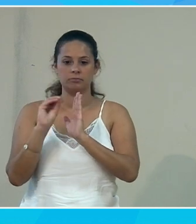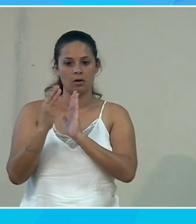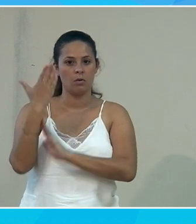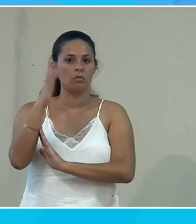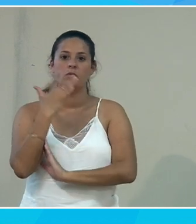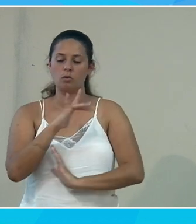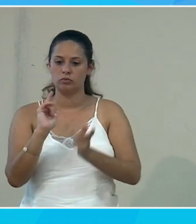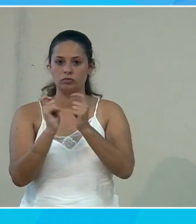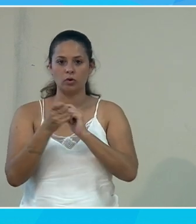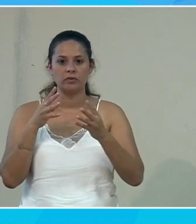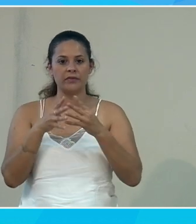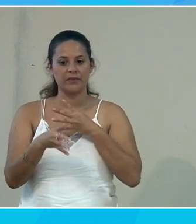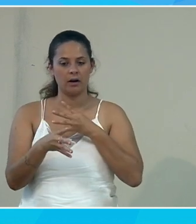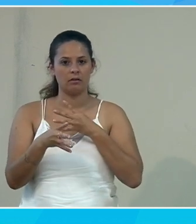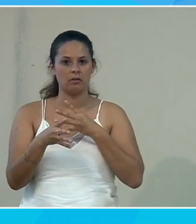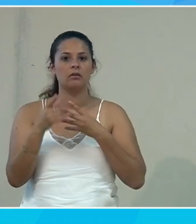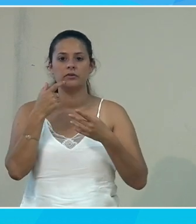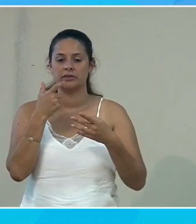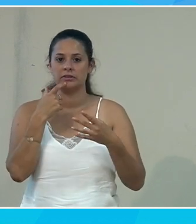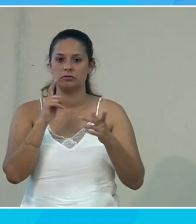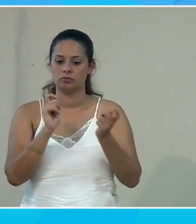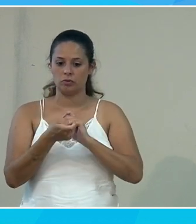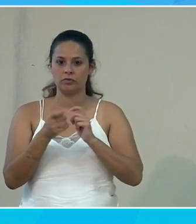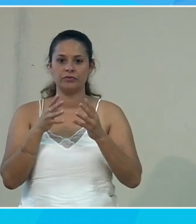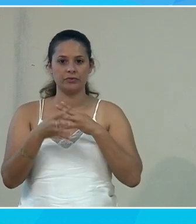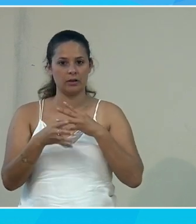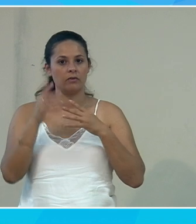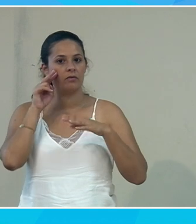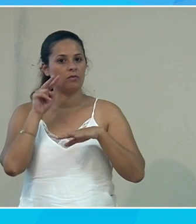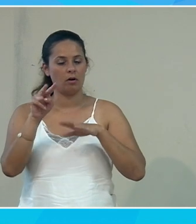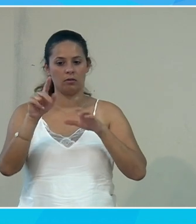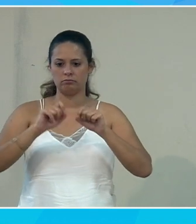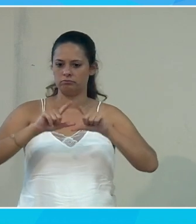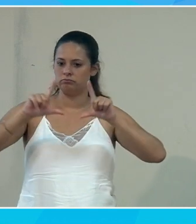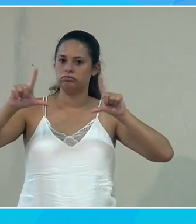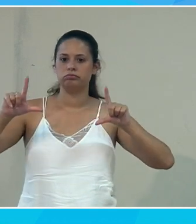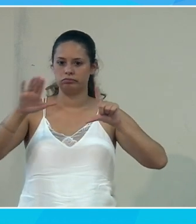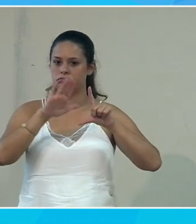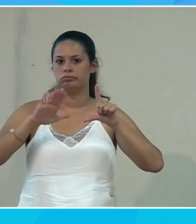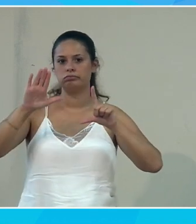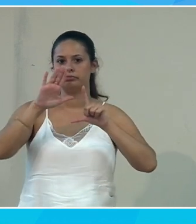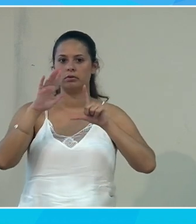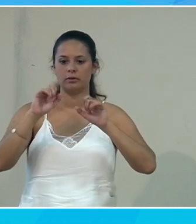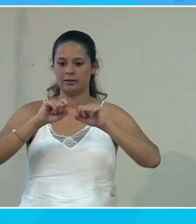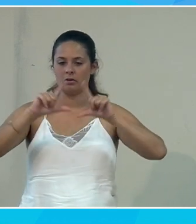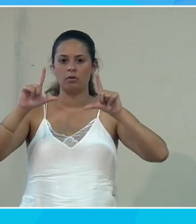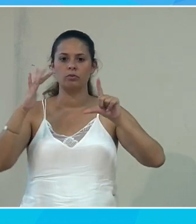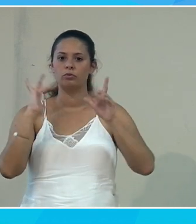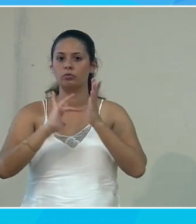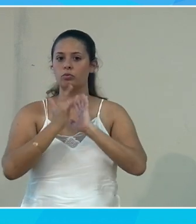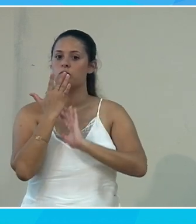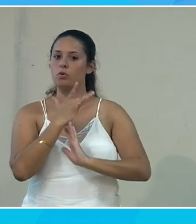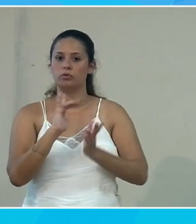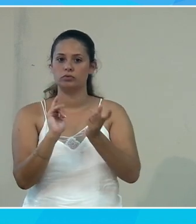et je vais changer le filtre. Donc, chaque fois que je change le filtre, vous voyez sur l'intégralité de l'écran, toutes les couleurs